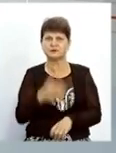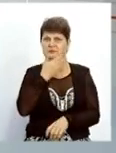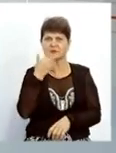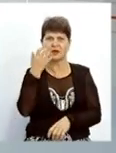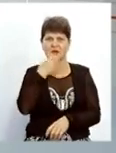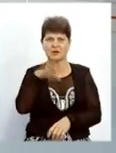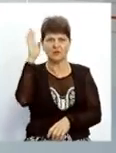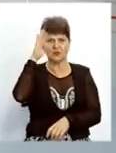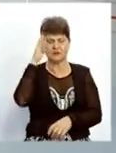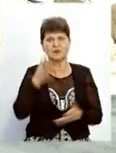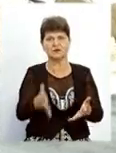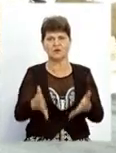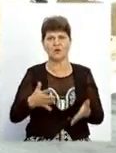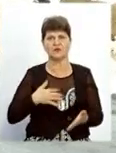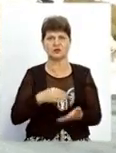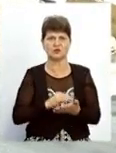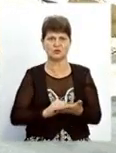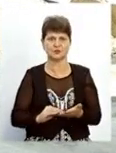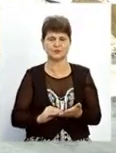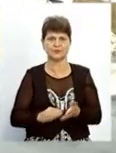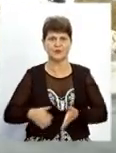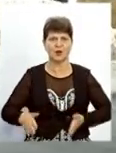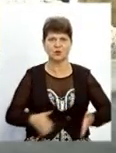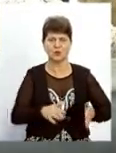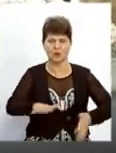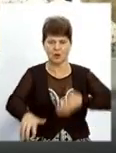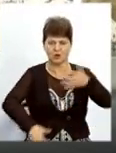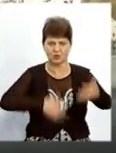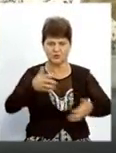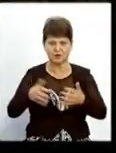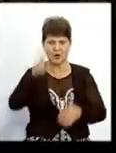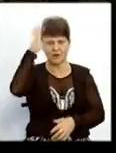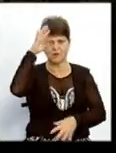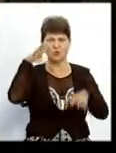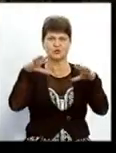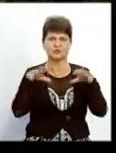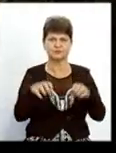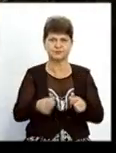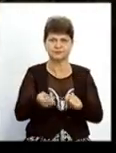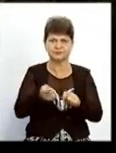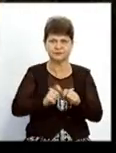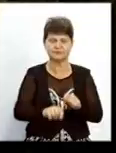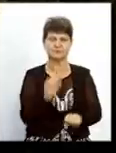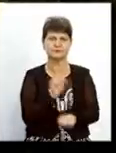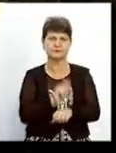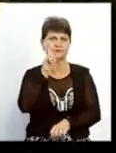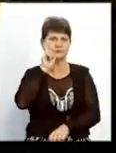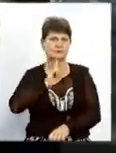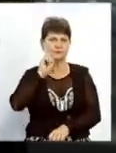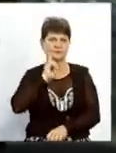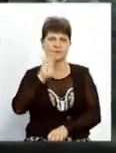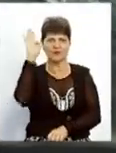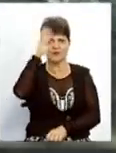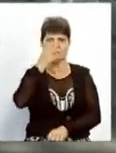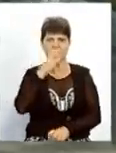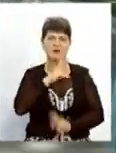Вікторія Гетьман. Дороги розкопали, а воду відключили. Найбільше на періодичне припинення гарячого водопостачання